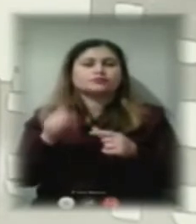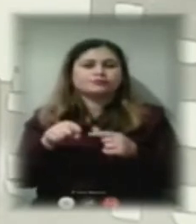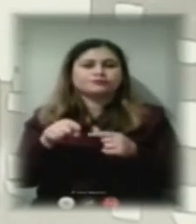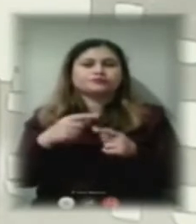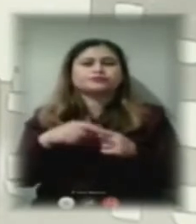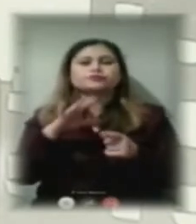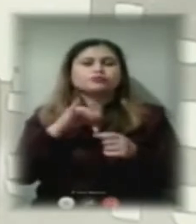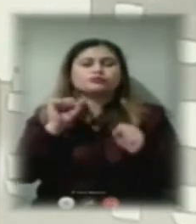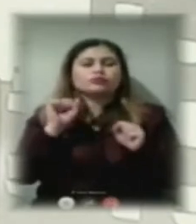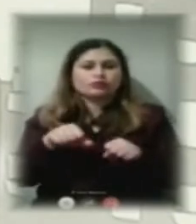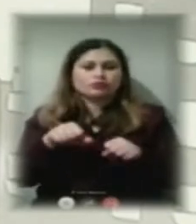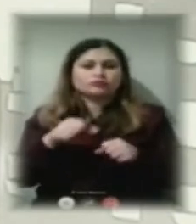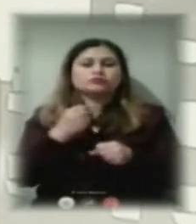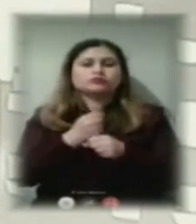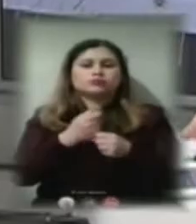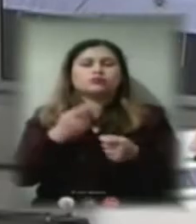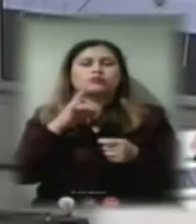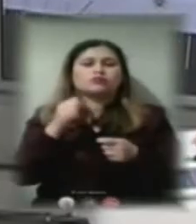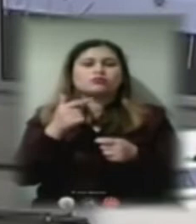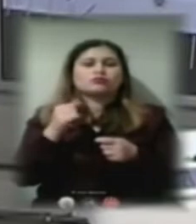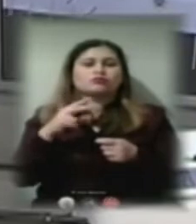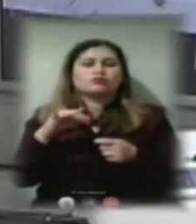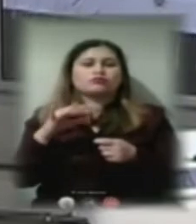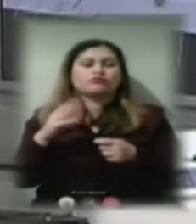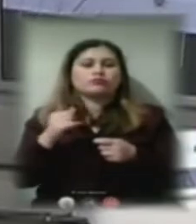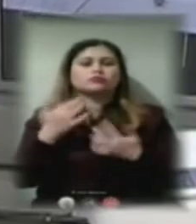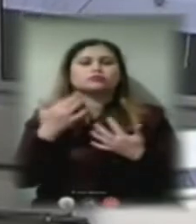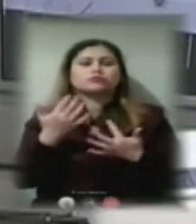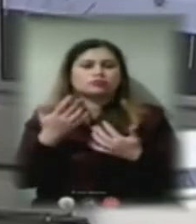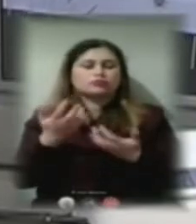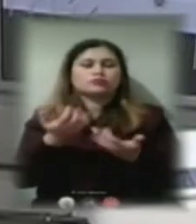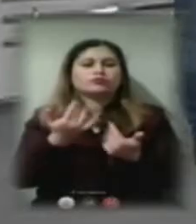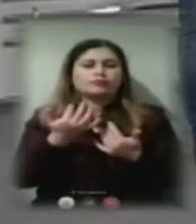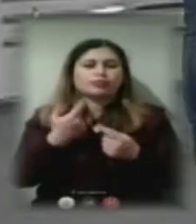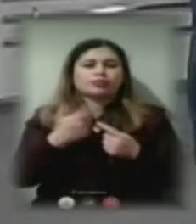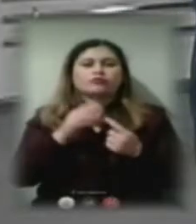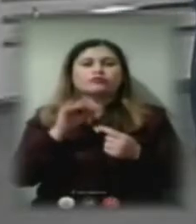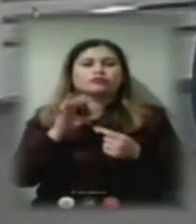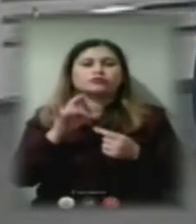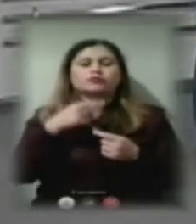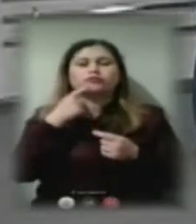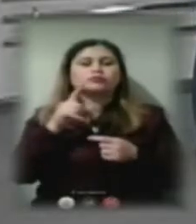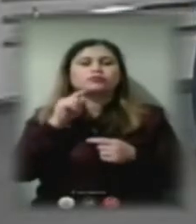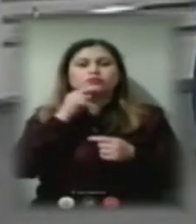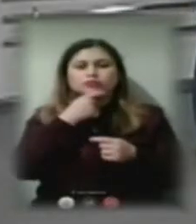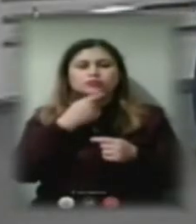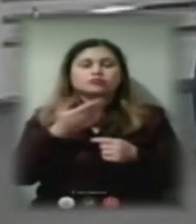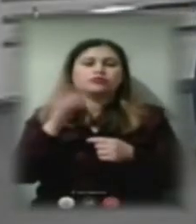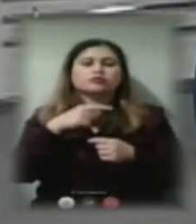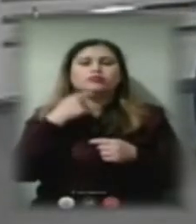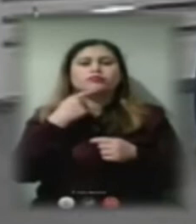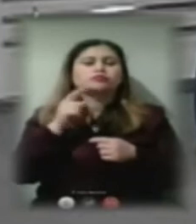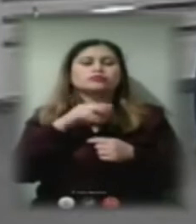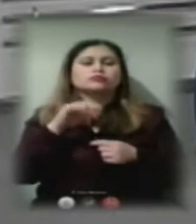підлаштувати, підрегулювати належним чином. Віктор сказав про економію. Давайте скажемо про ті тарифи,